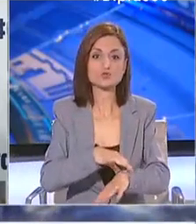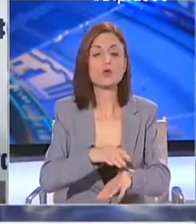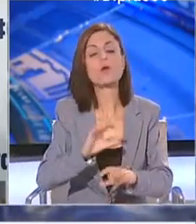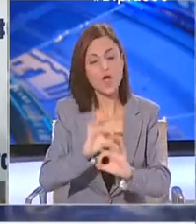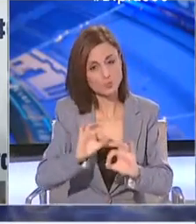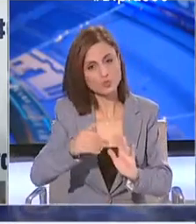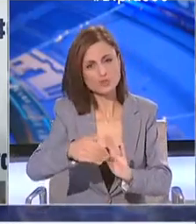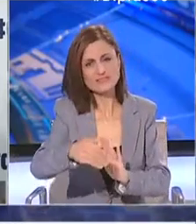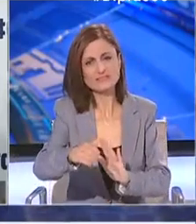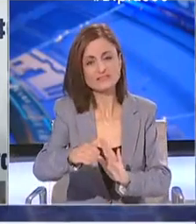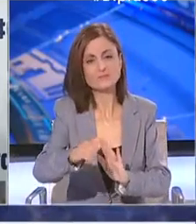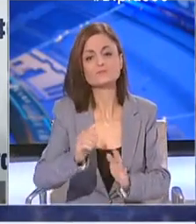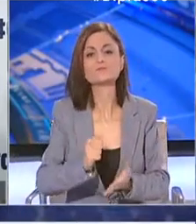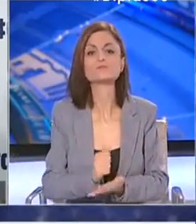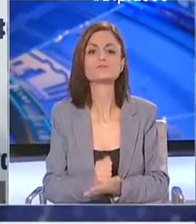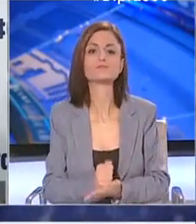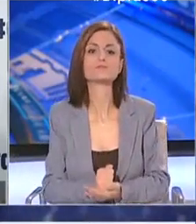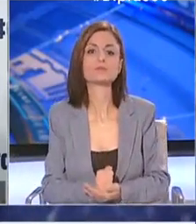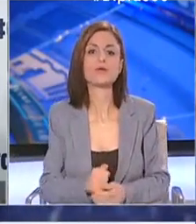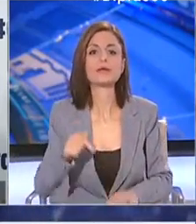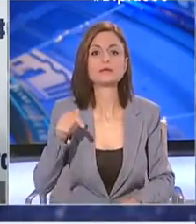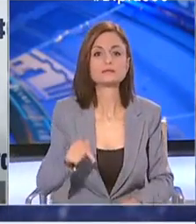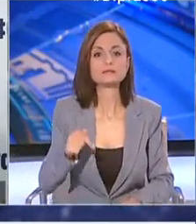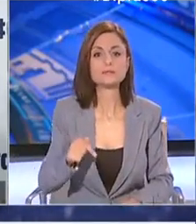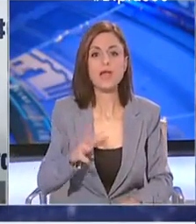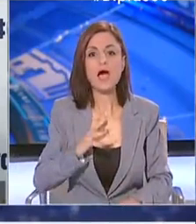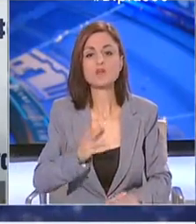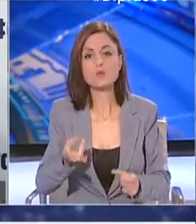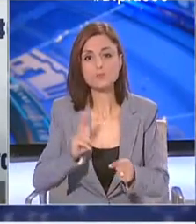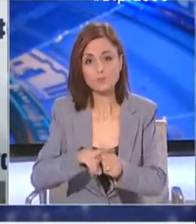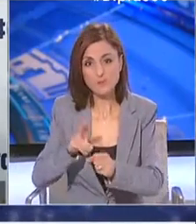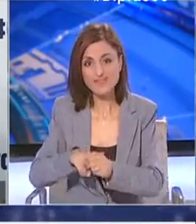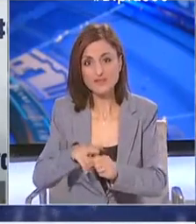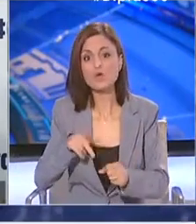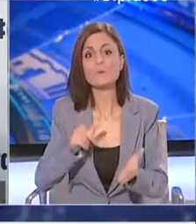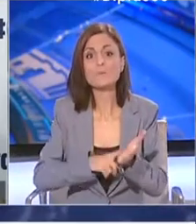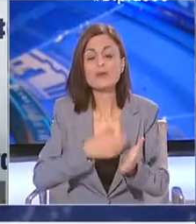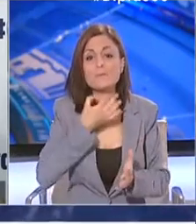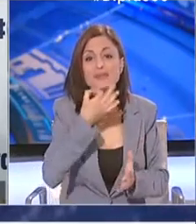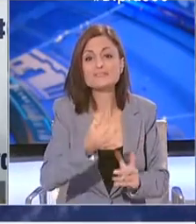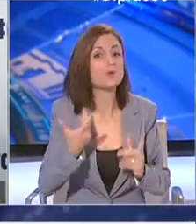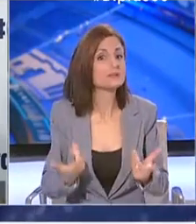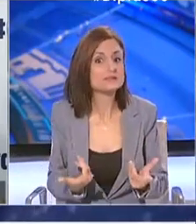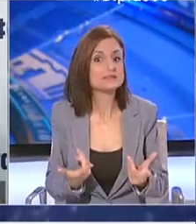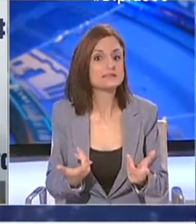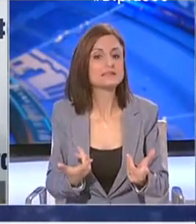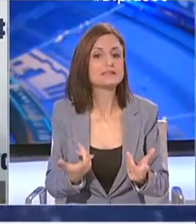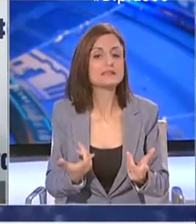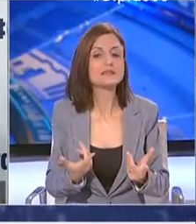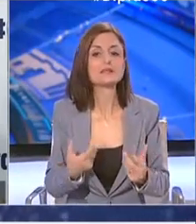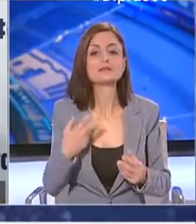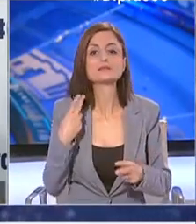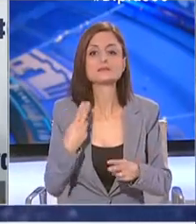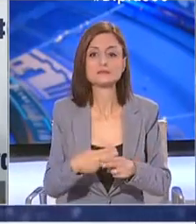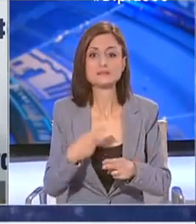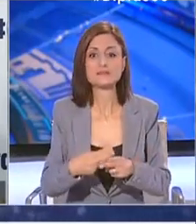σύντομα. Οι σημερινές απώλειες μας θυμίζουν αυτό που έχουμε πει από την αρχή. Αντιμετωπίζουμε